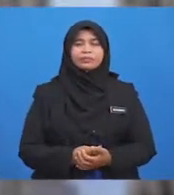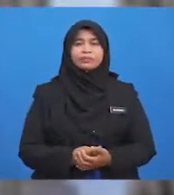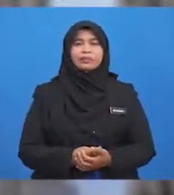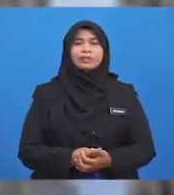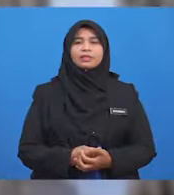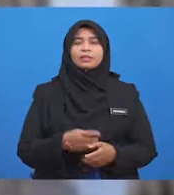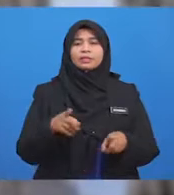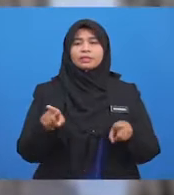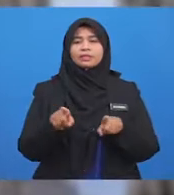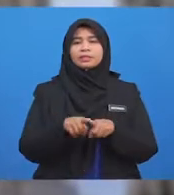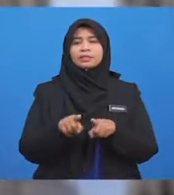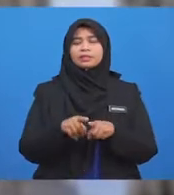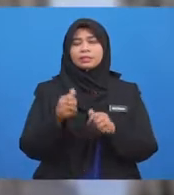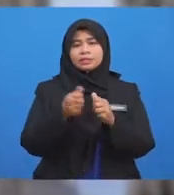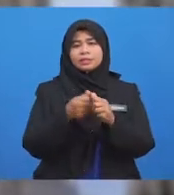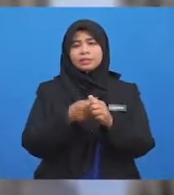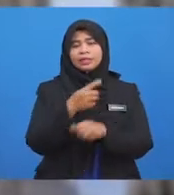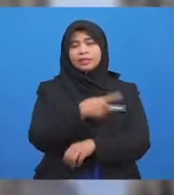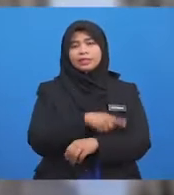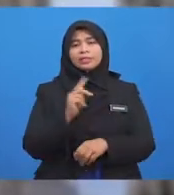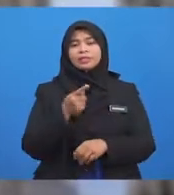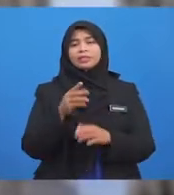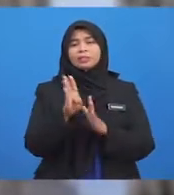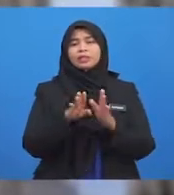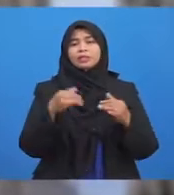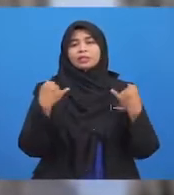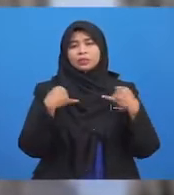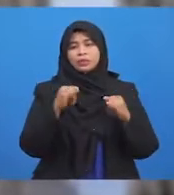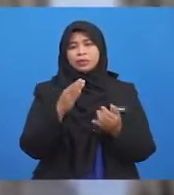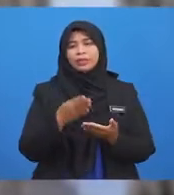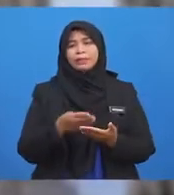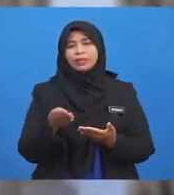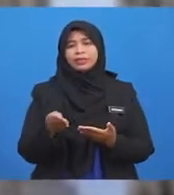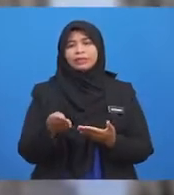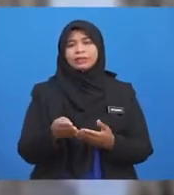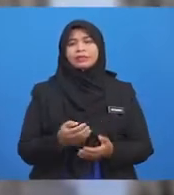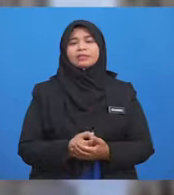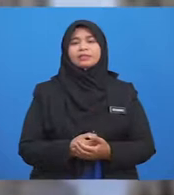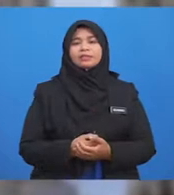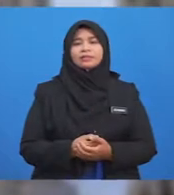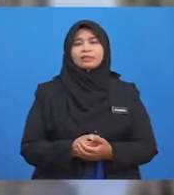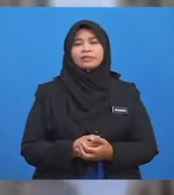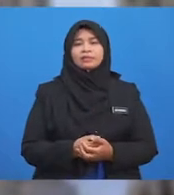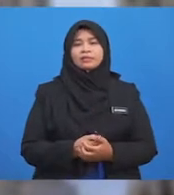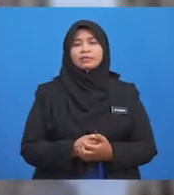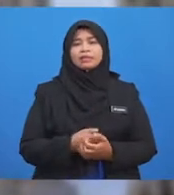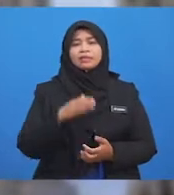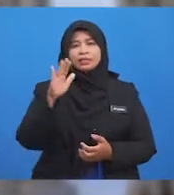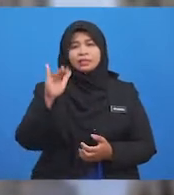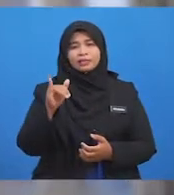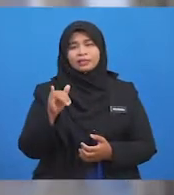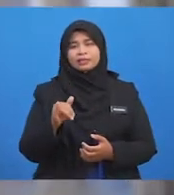amalkan setiap hari Bila kita berjual beli kan? Apa status jual beli begini? Ya,